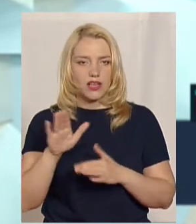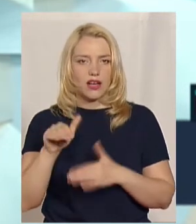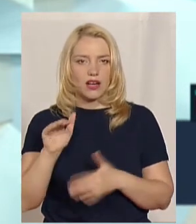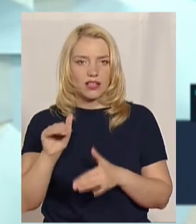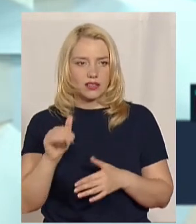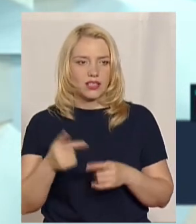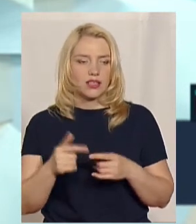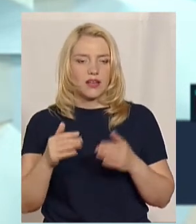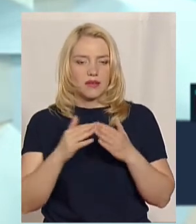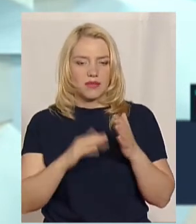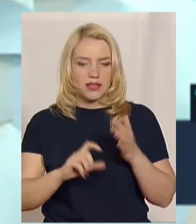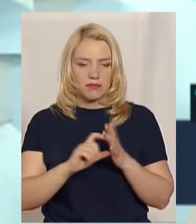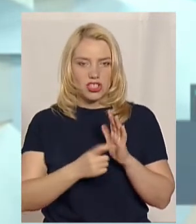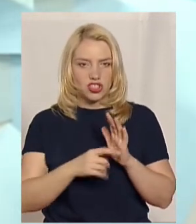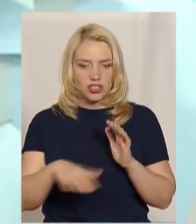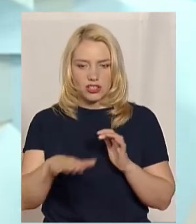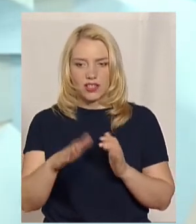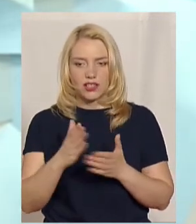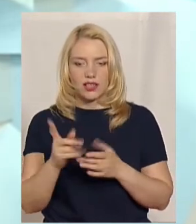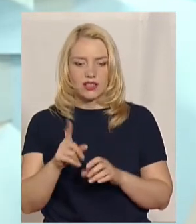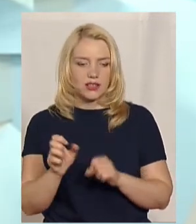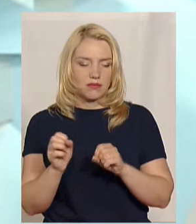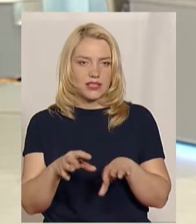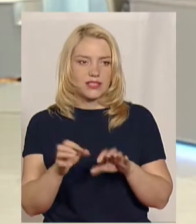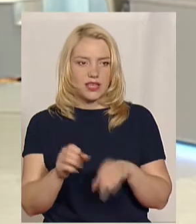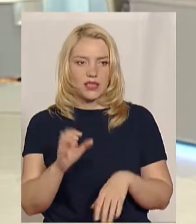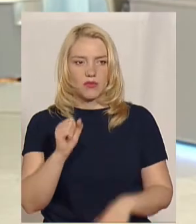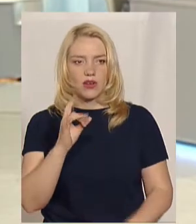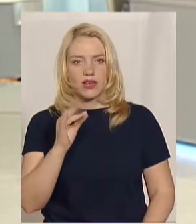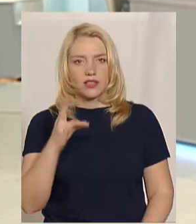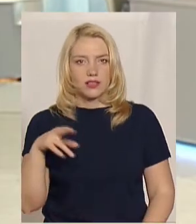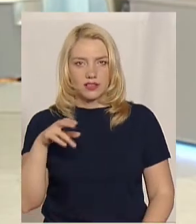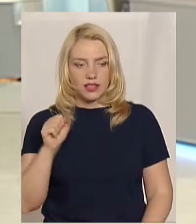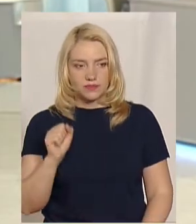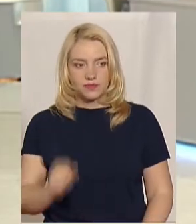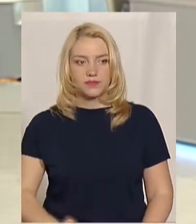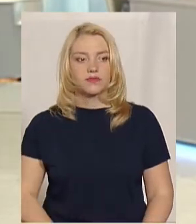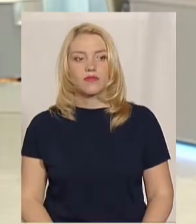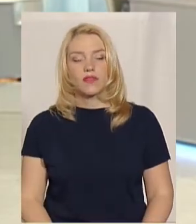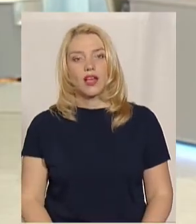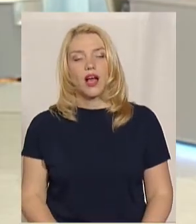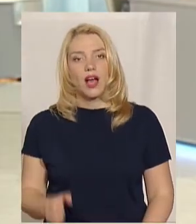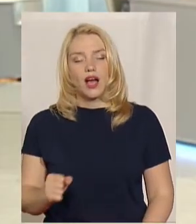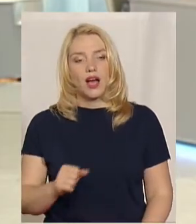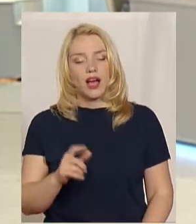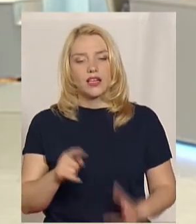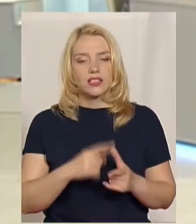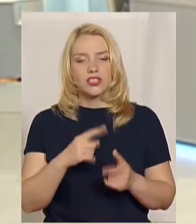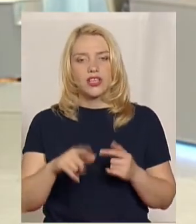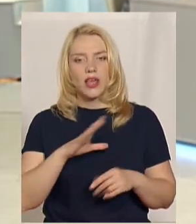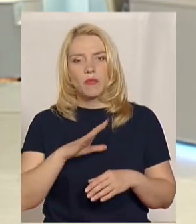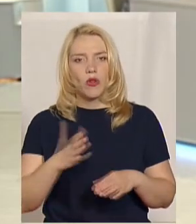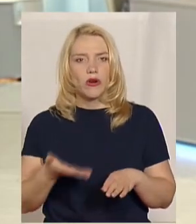здаються. Тобто це ваше приміщення і ви його ще можете здавати в оренду? Так. А не було розпорядження